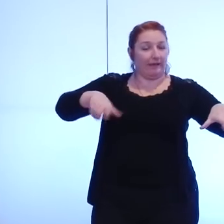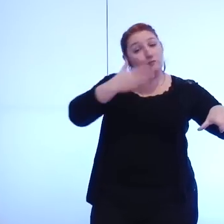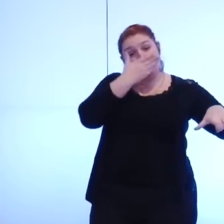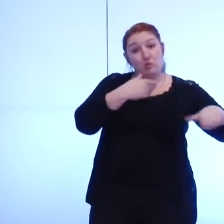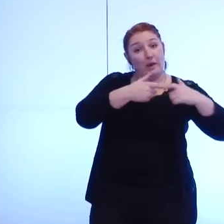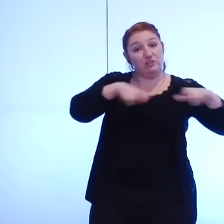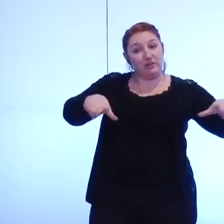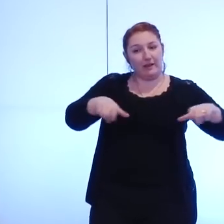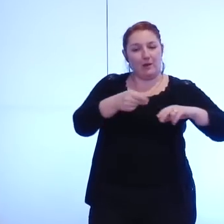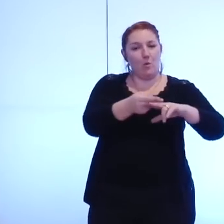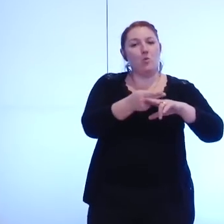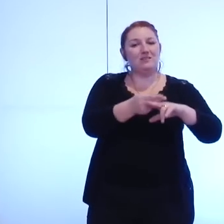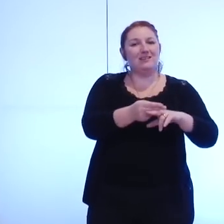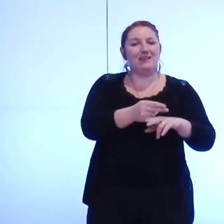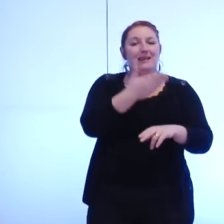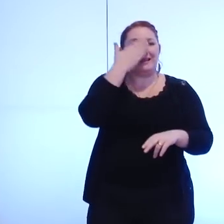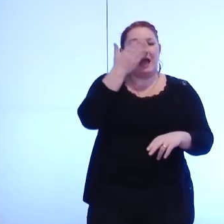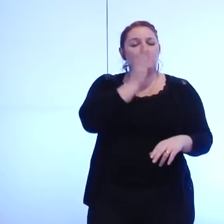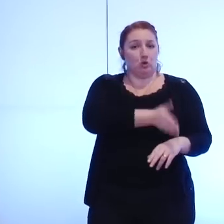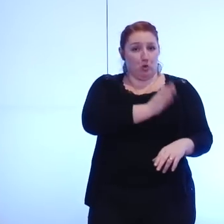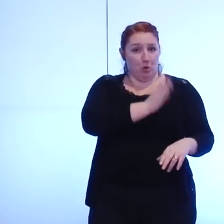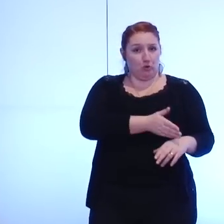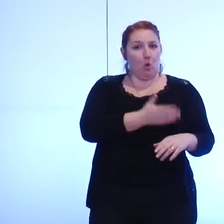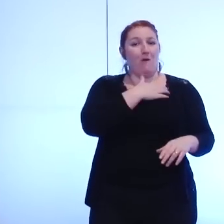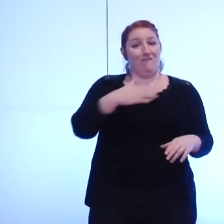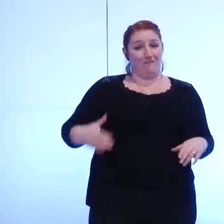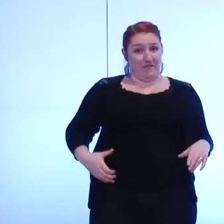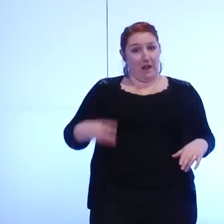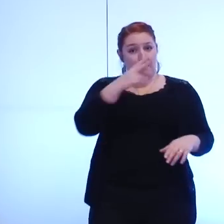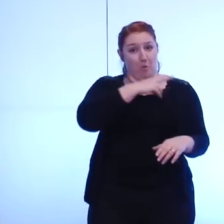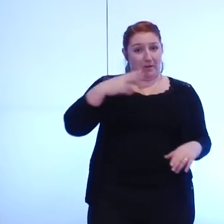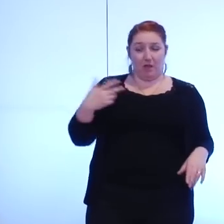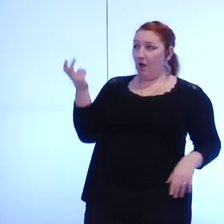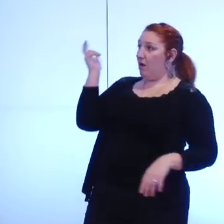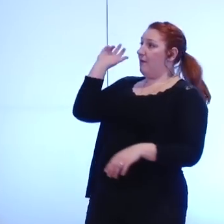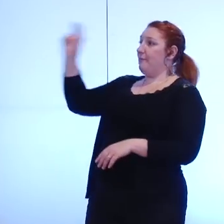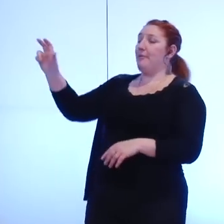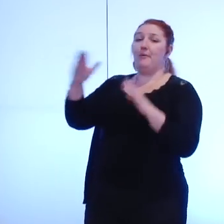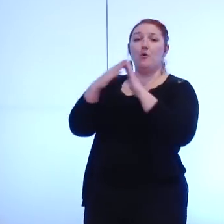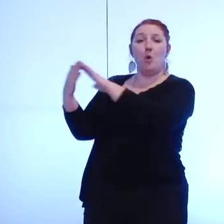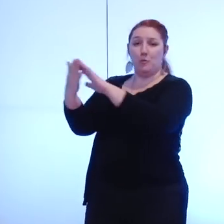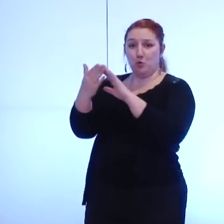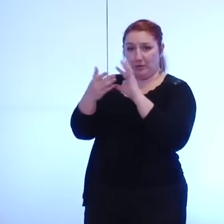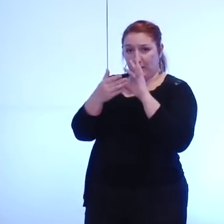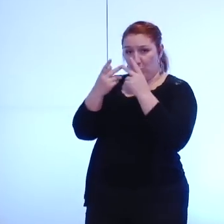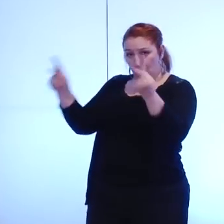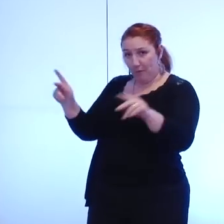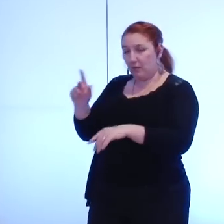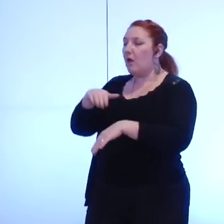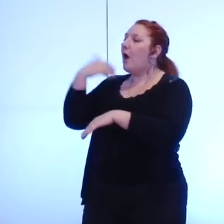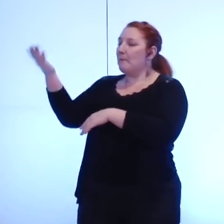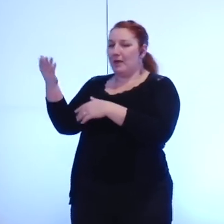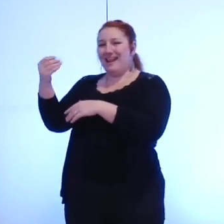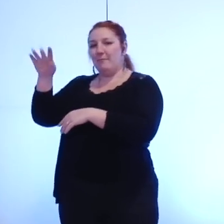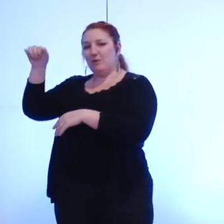'outil donc gaz de Bordeaux qui est passé de la ville à la métropole à la communauté urbaine puis métropole pour une somme assez considérable